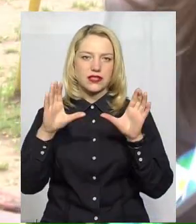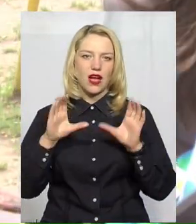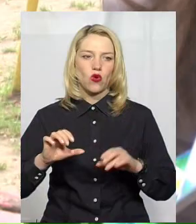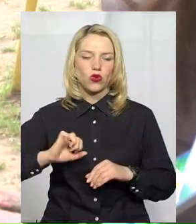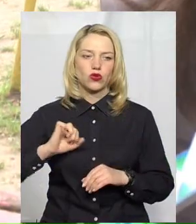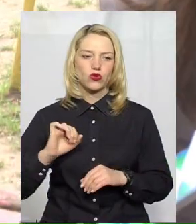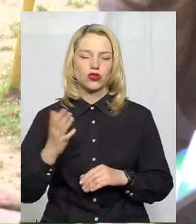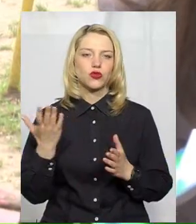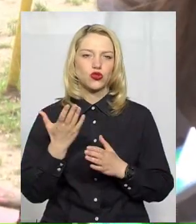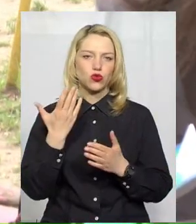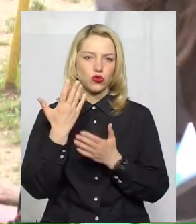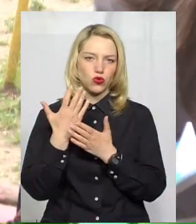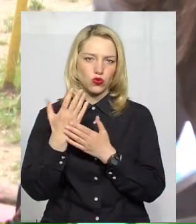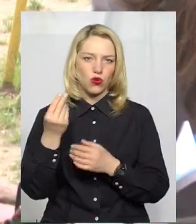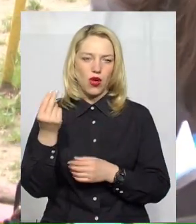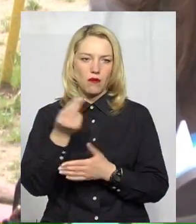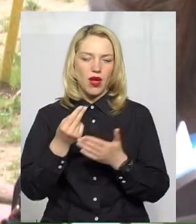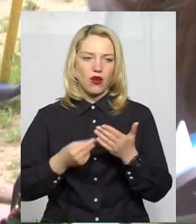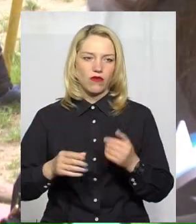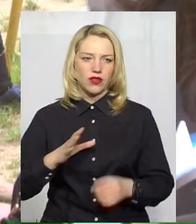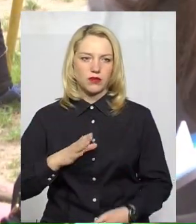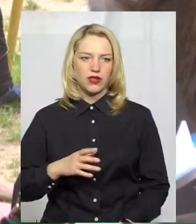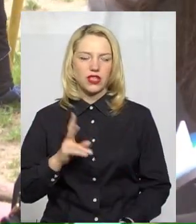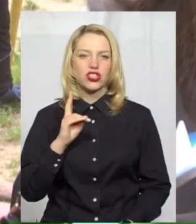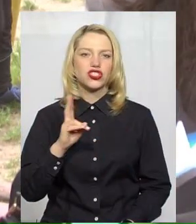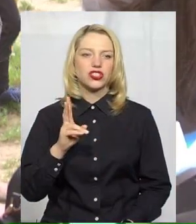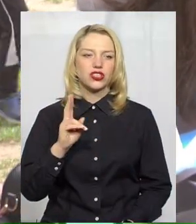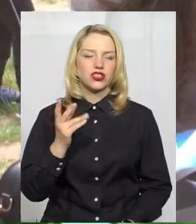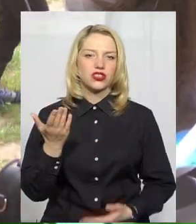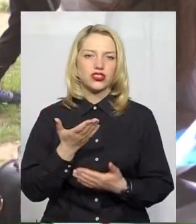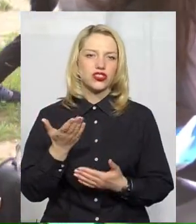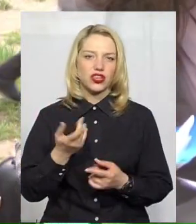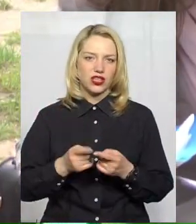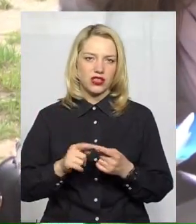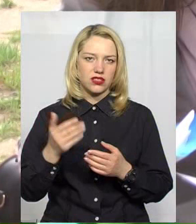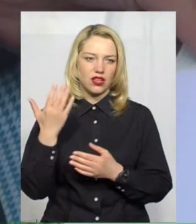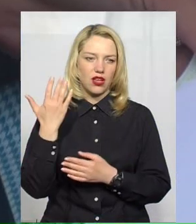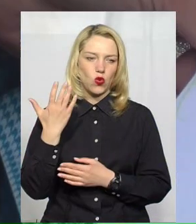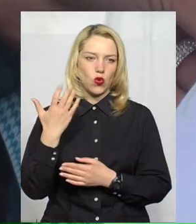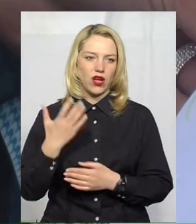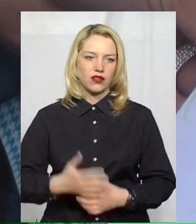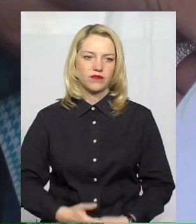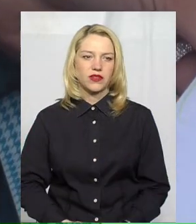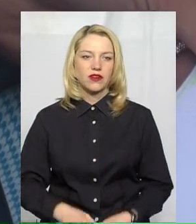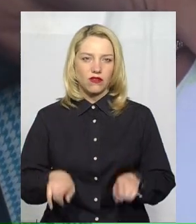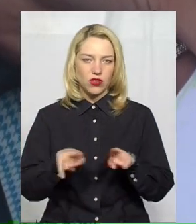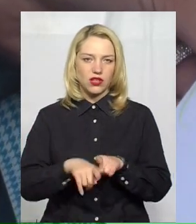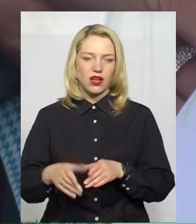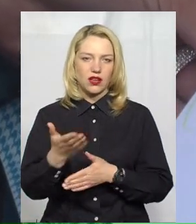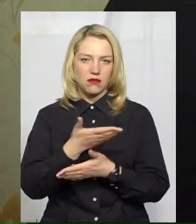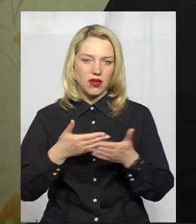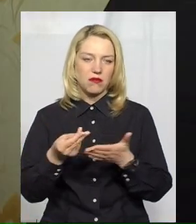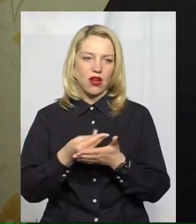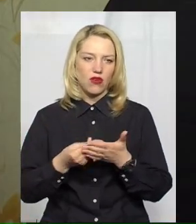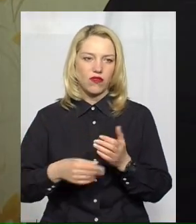ручку малювали? Сини. Чия це ручка? Чия це ручка? От так ми малювали